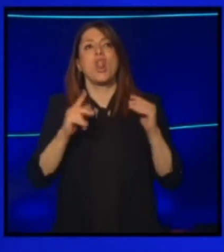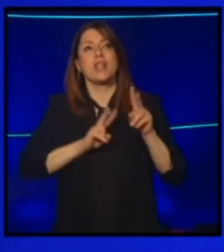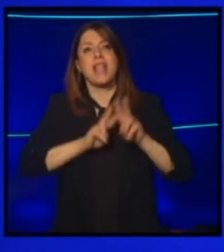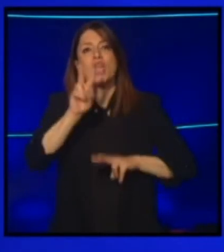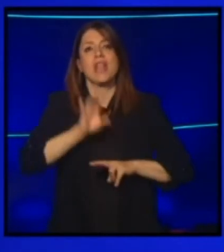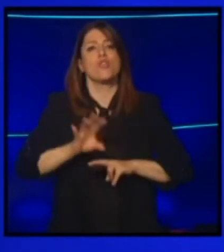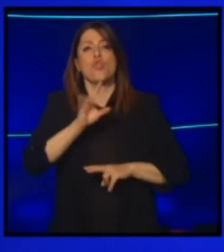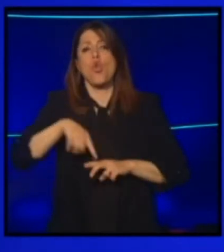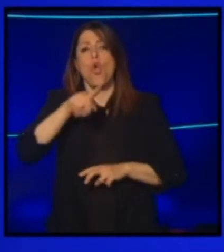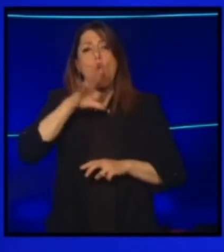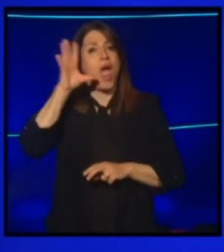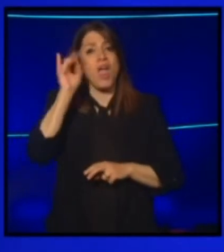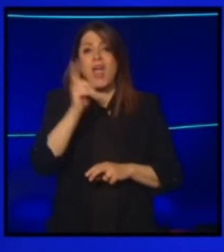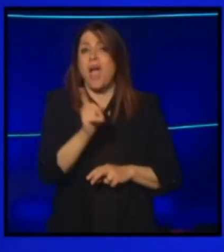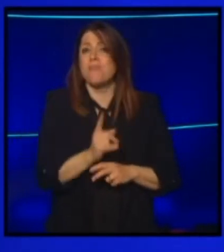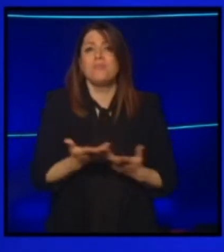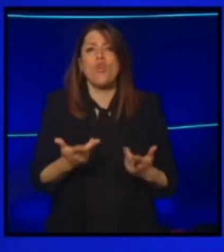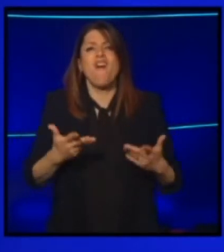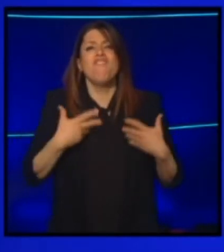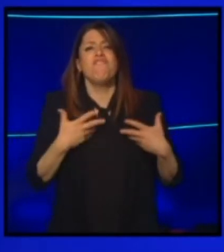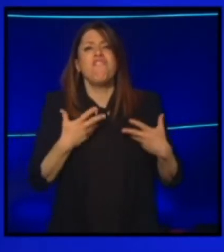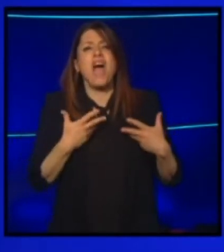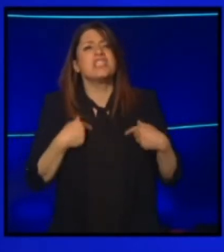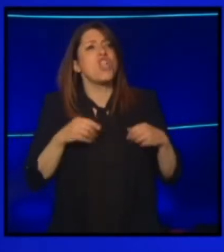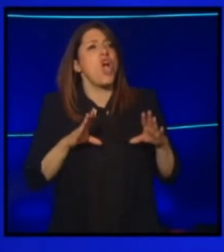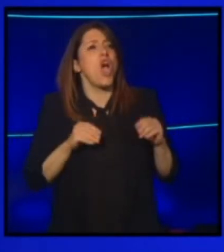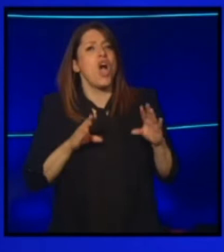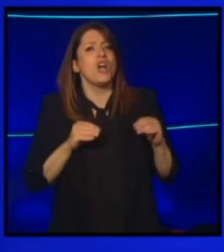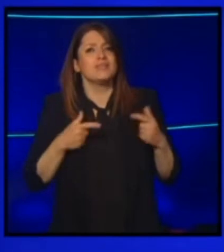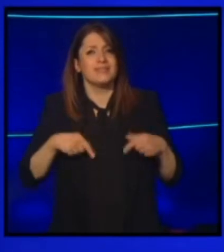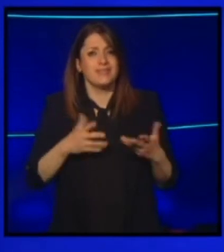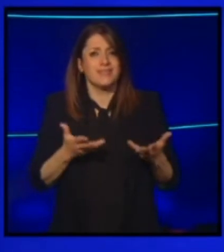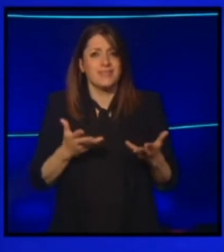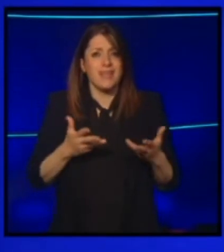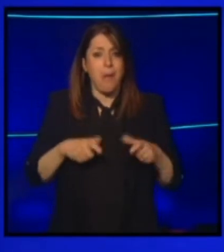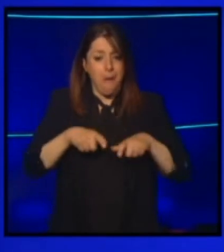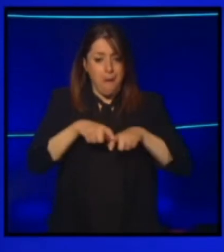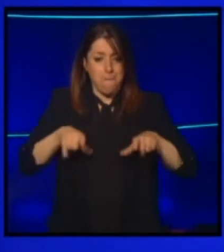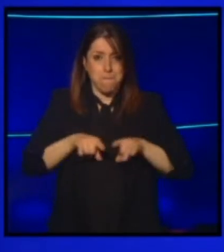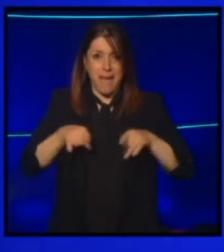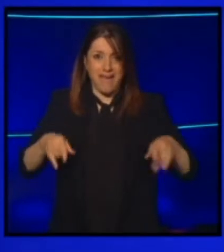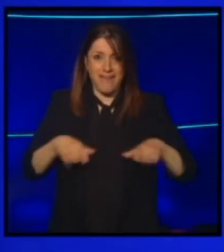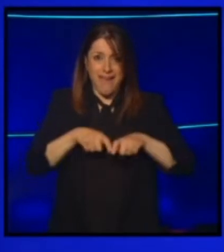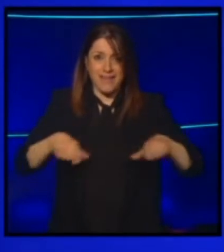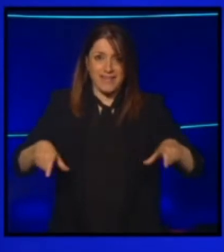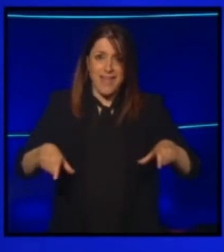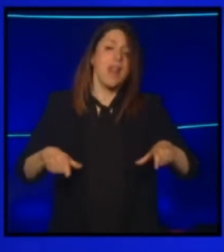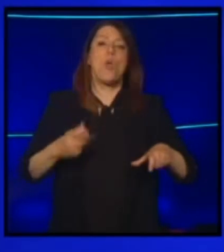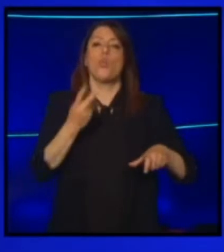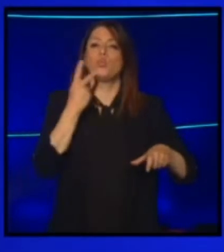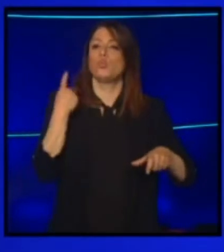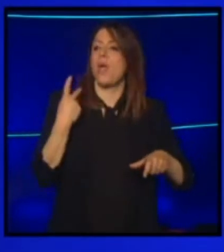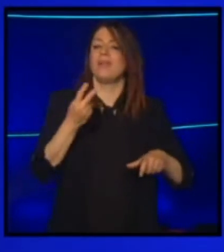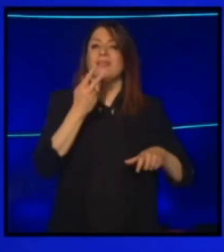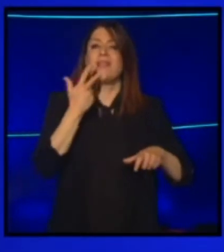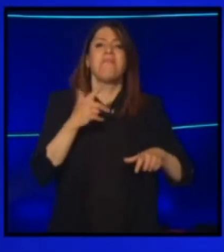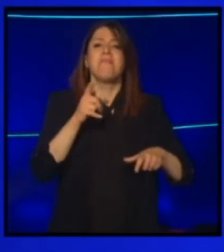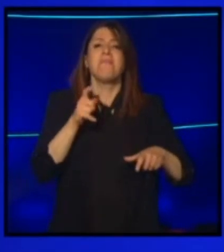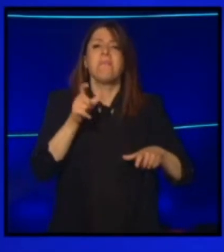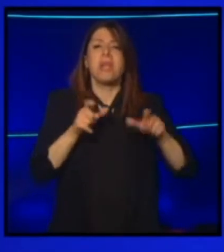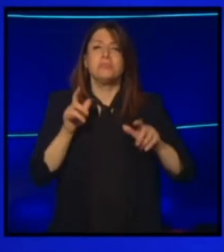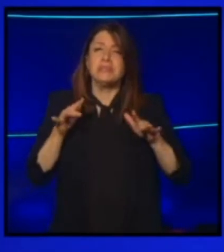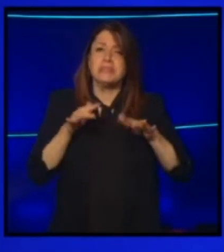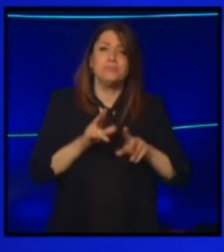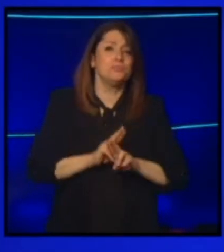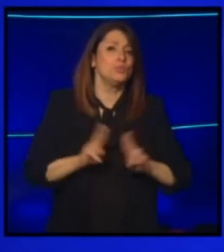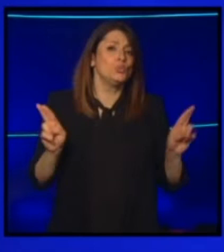che non hanno capito, hanno. Qual è il fastidio che diamo? Intorno alla bancarella, negli ultimi 2-3 anni, gli assembramenti non ci sono più, perché noi